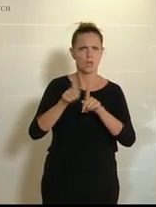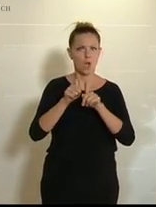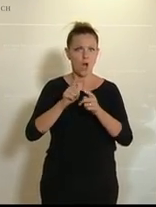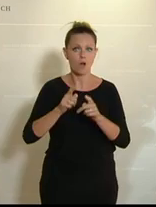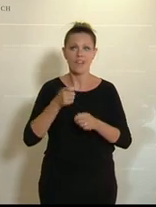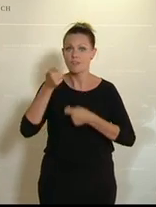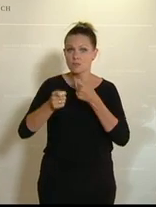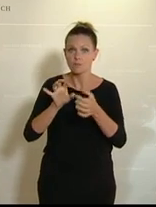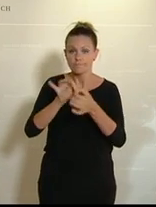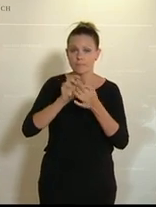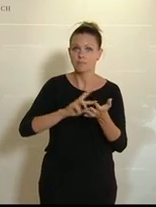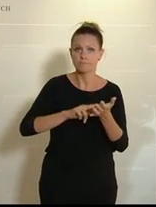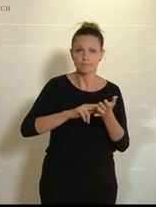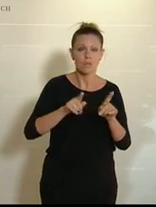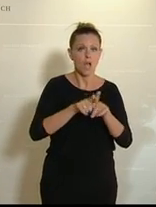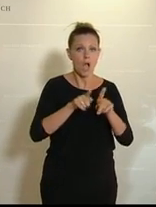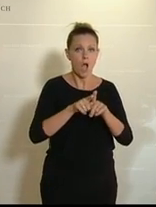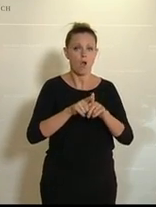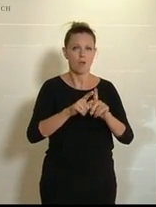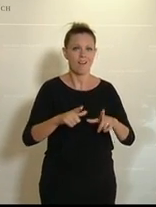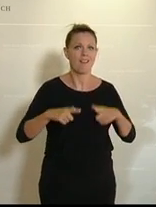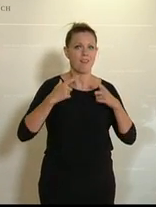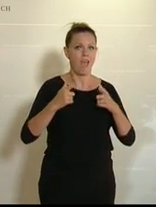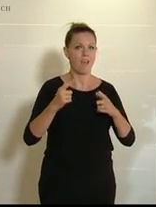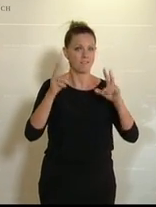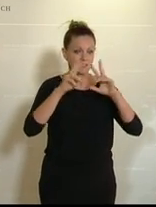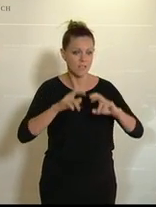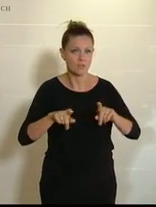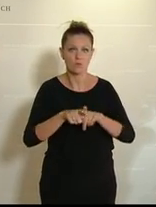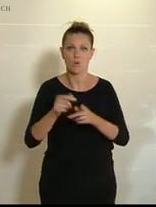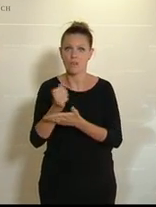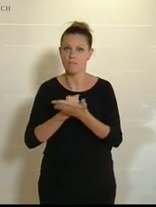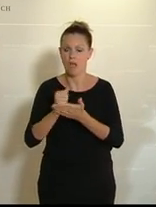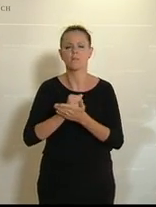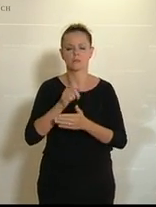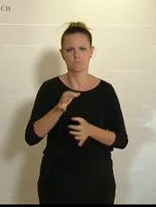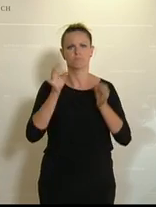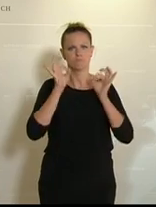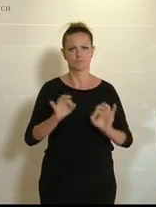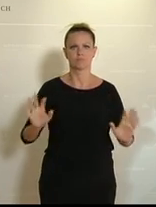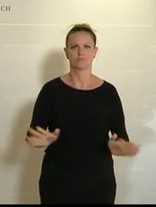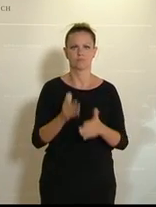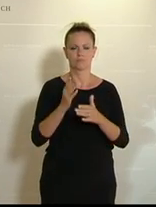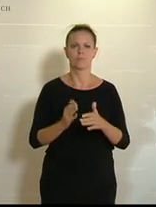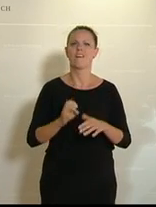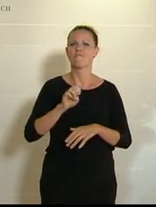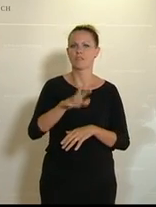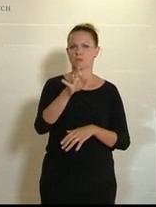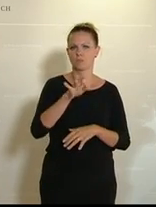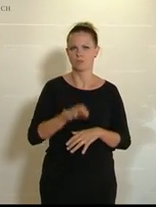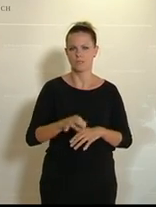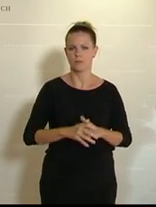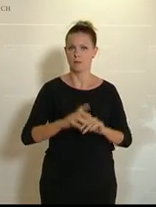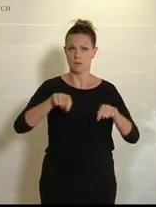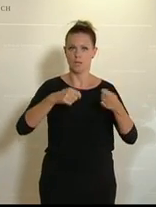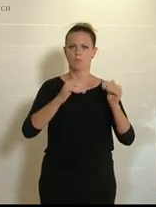in Digitalisierung und in Life Sciences, in Pharma, die werden besonders gefördert, nämlich mit 14 Prozent. Also es